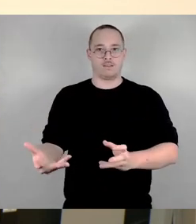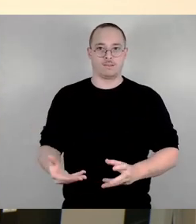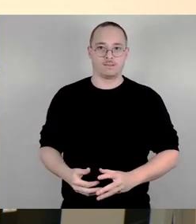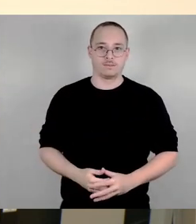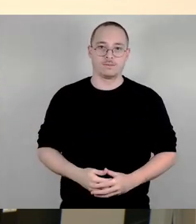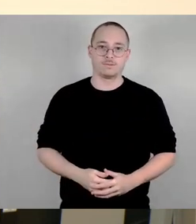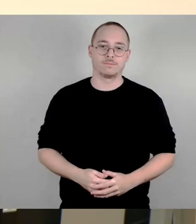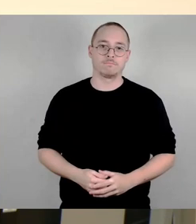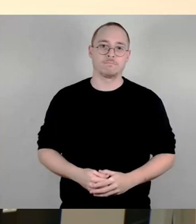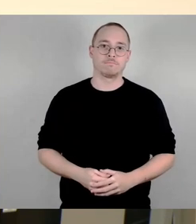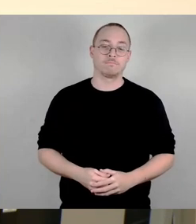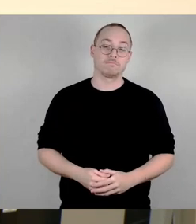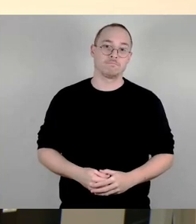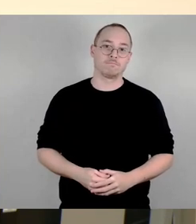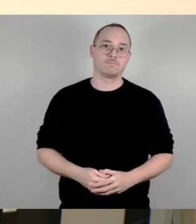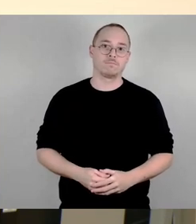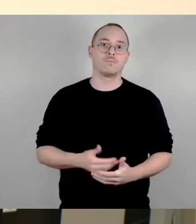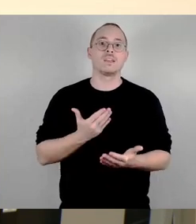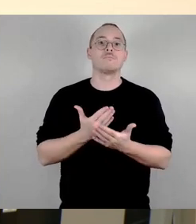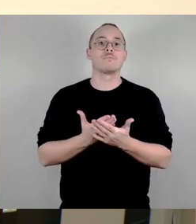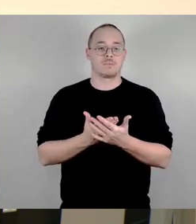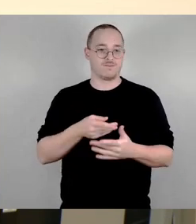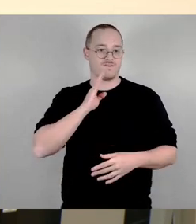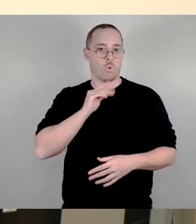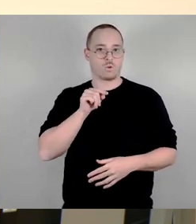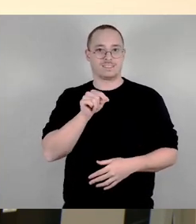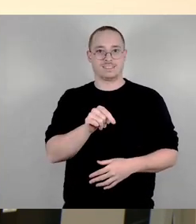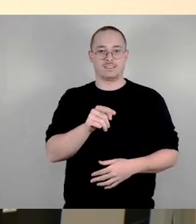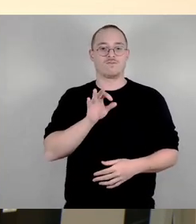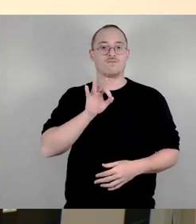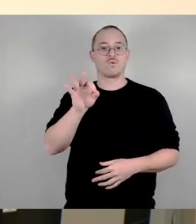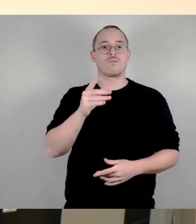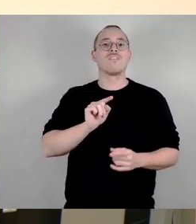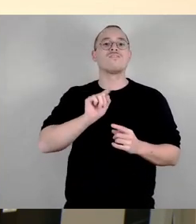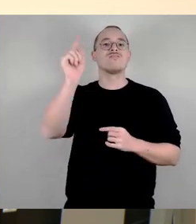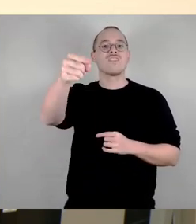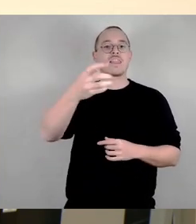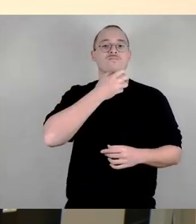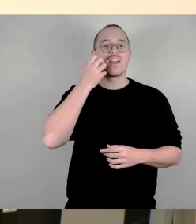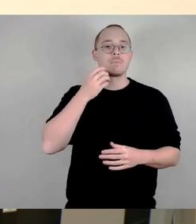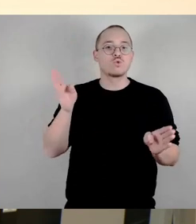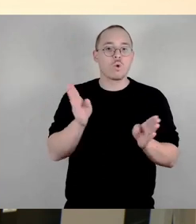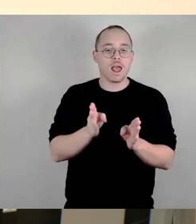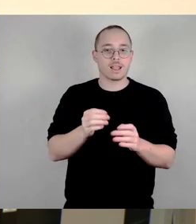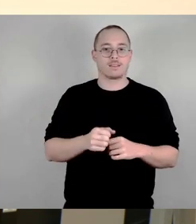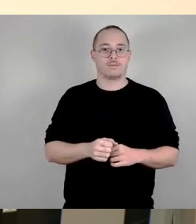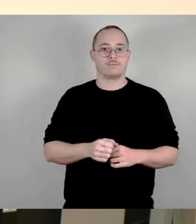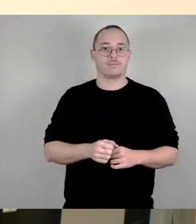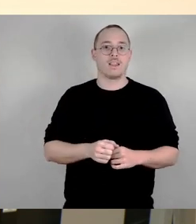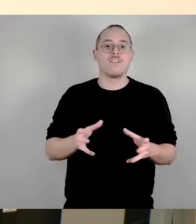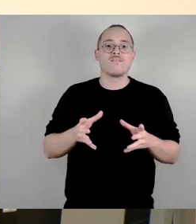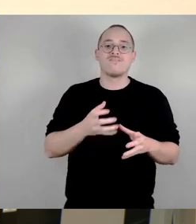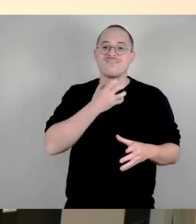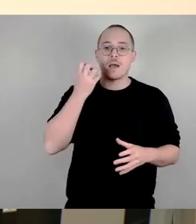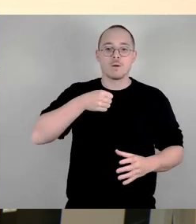Sie sind für Fernwärme zu klein, für die Wärmepumpe ist es zu groß, wird es zu laut und die Holzpalette-Haltung ist nicht mehr genehmigungsfähig. Und dann